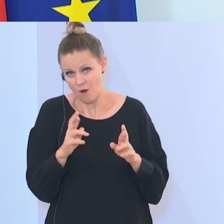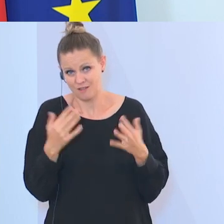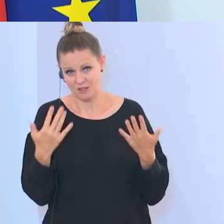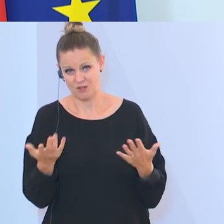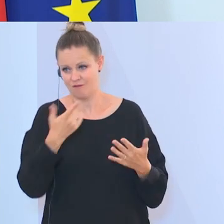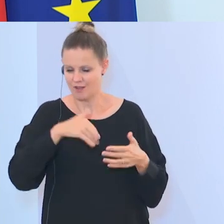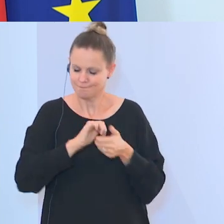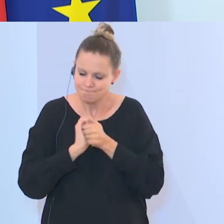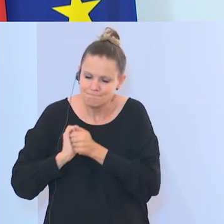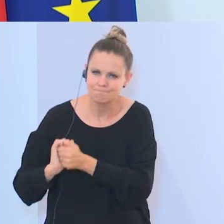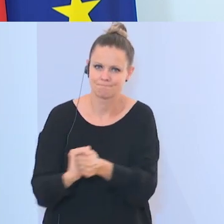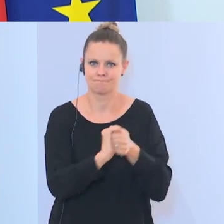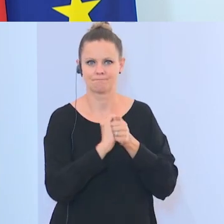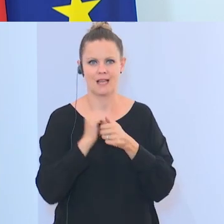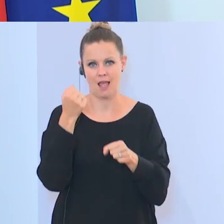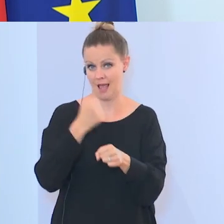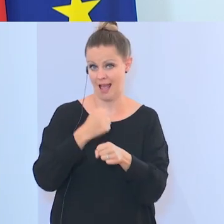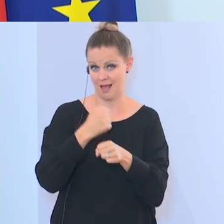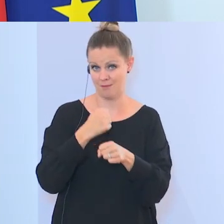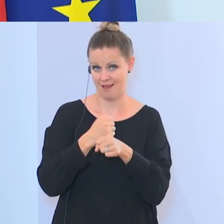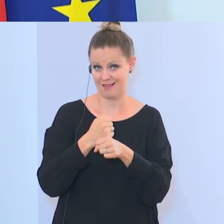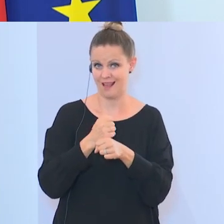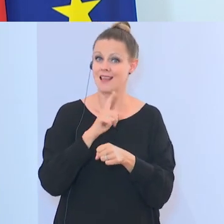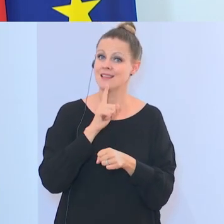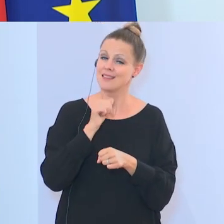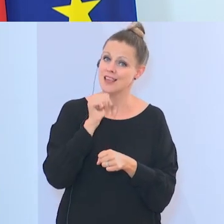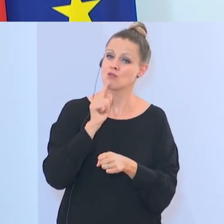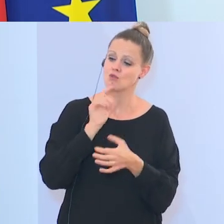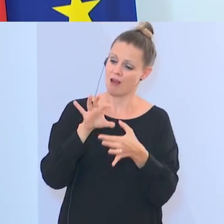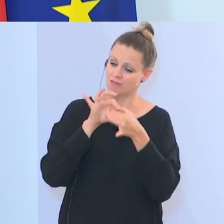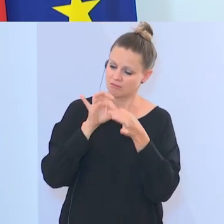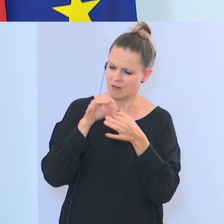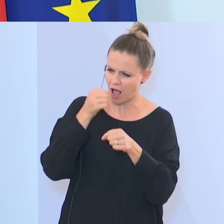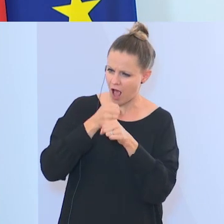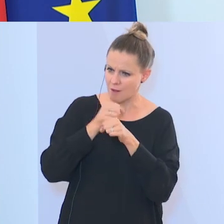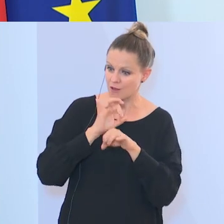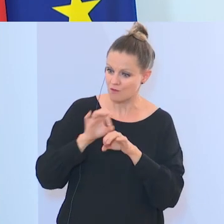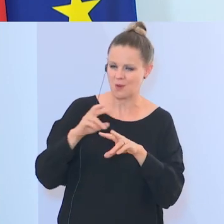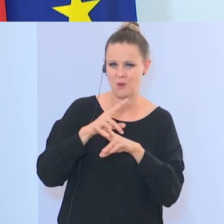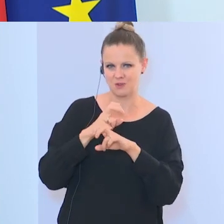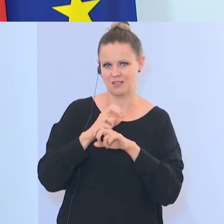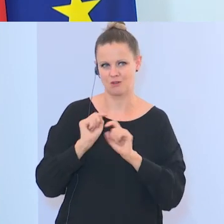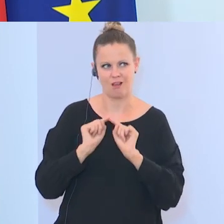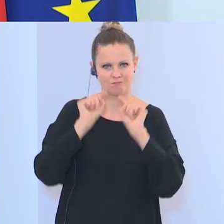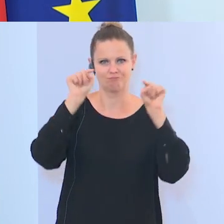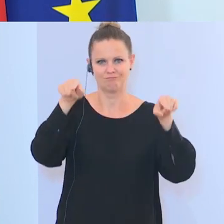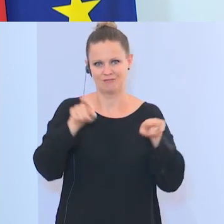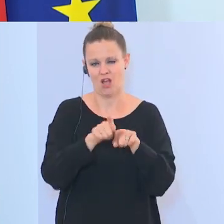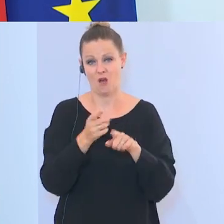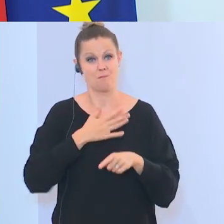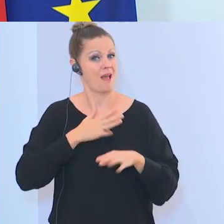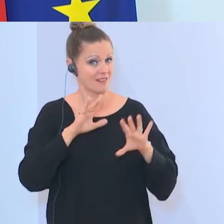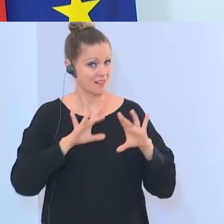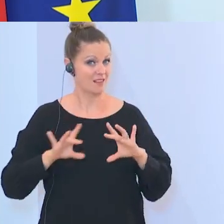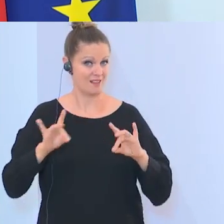gemeinsam arbeiten, dass sie nicht nur ihre Arbeit auf Österreich begrenzt, sondern darüber hinaus. Und ich weiß von meiner Tätigkeit